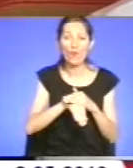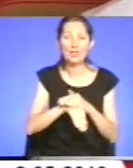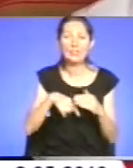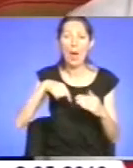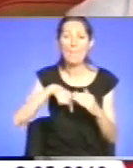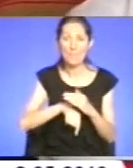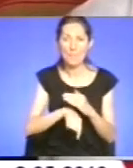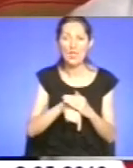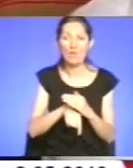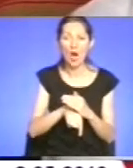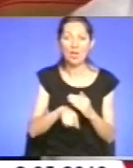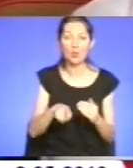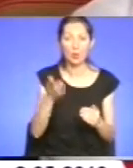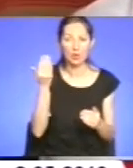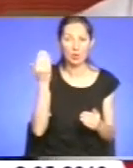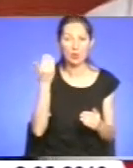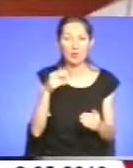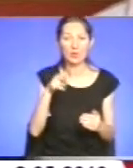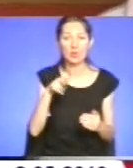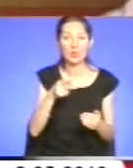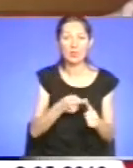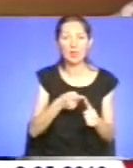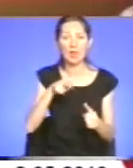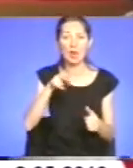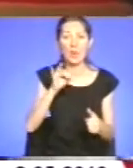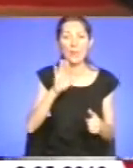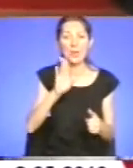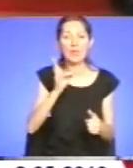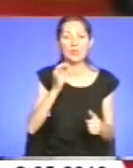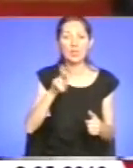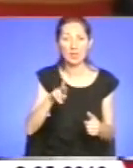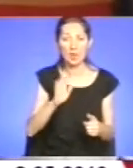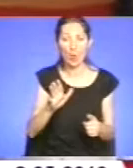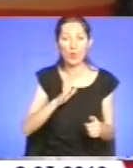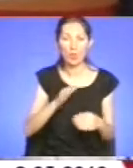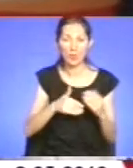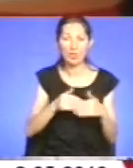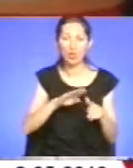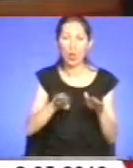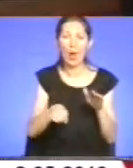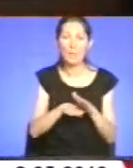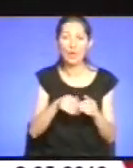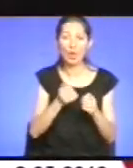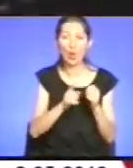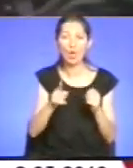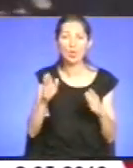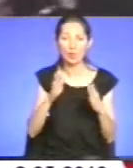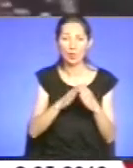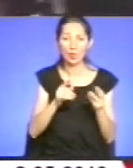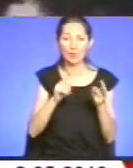тоді називали, пивницях, які були практично під кожним будинком. Третій бій, за словами жінки, був